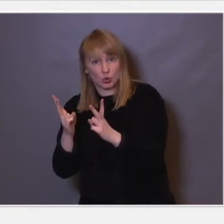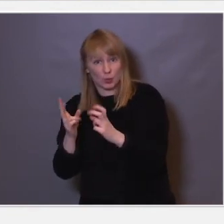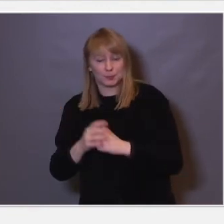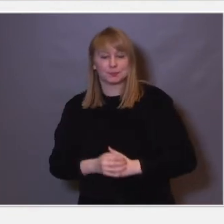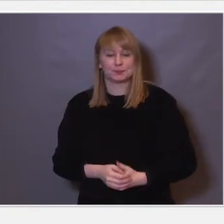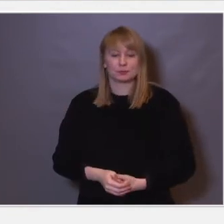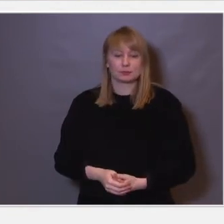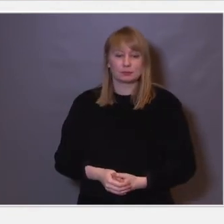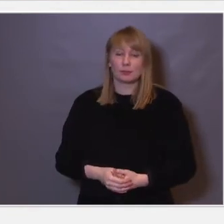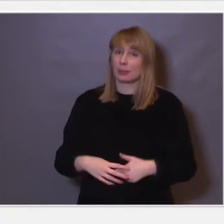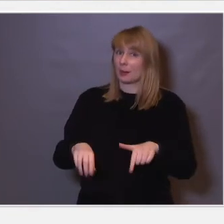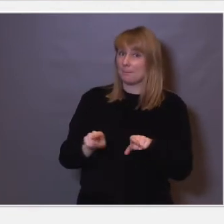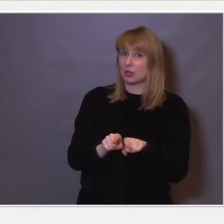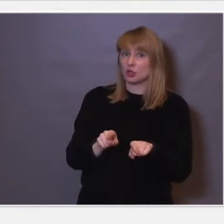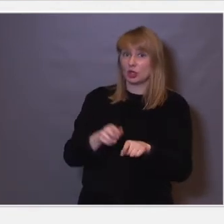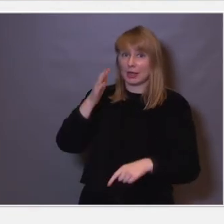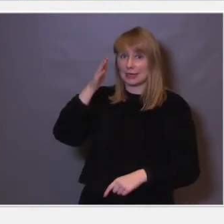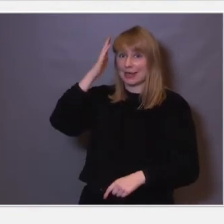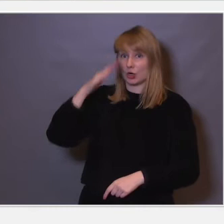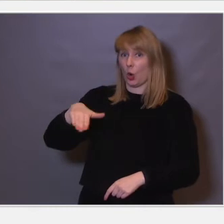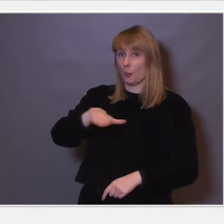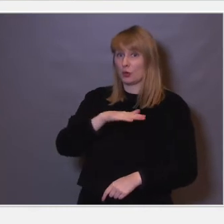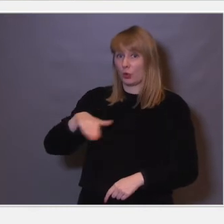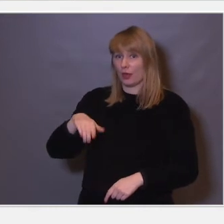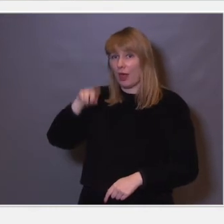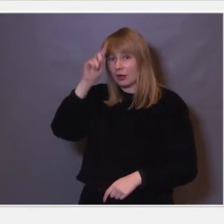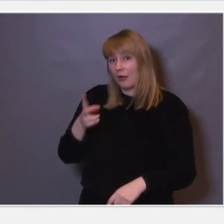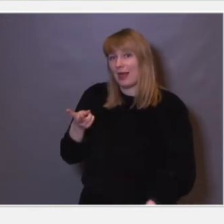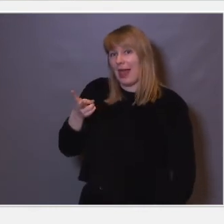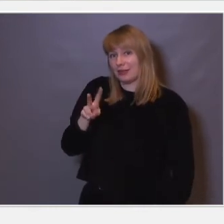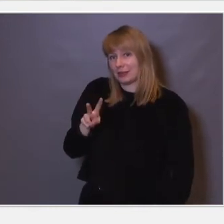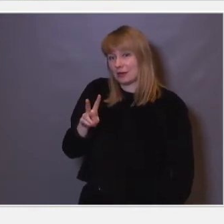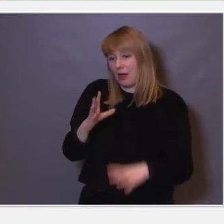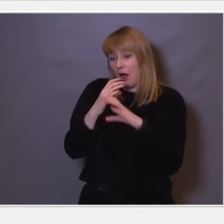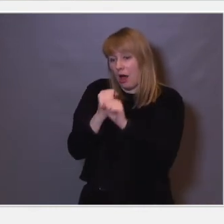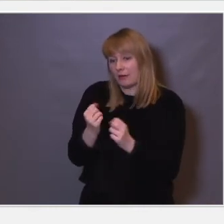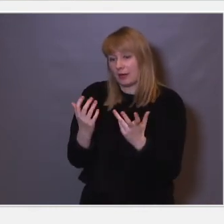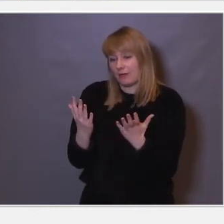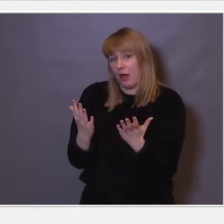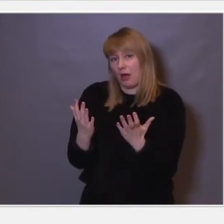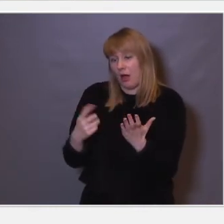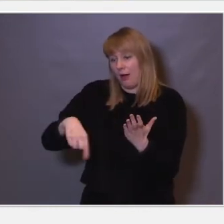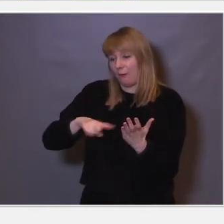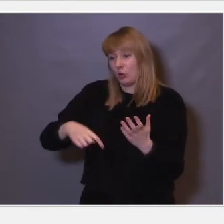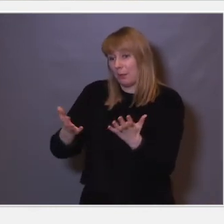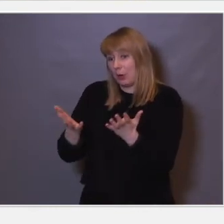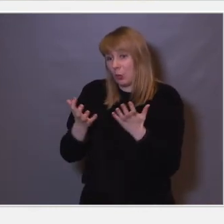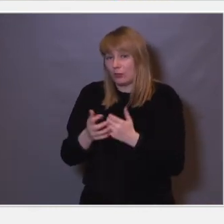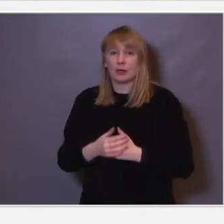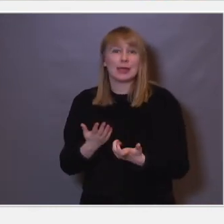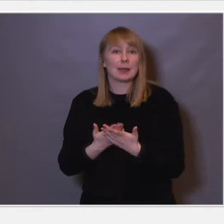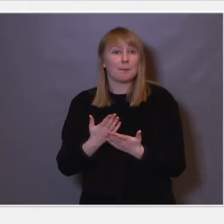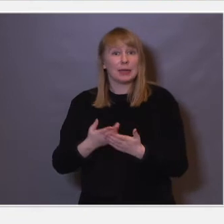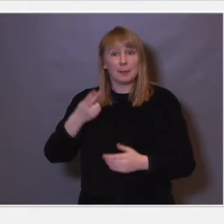Og det betyr også det at hjerneområdene våre kan faktisk endre seg avhengig av hva vi har behov for. Så hvis man ser på